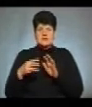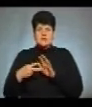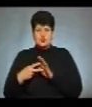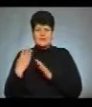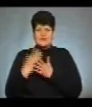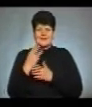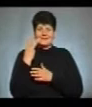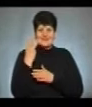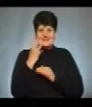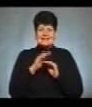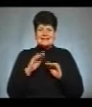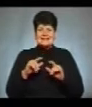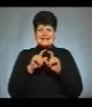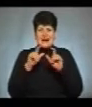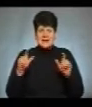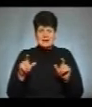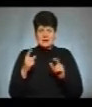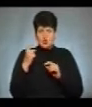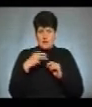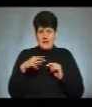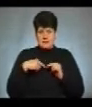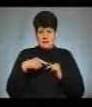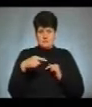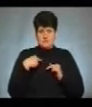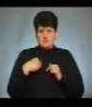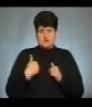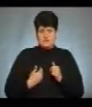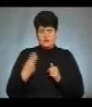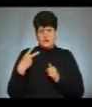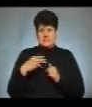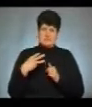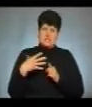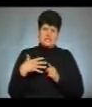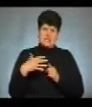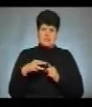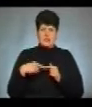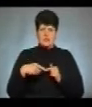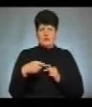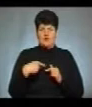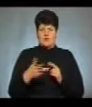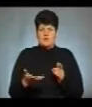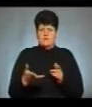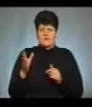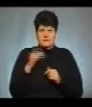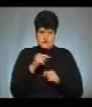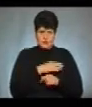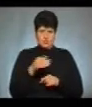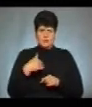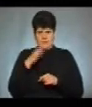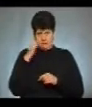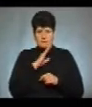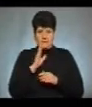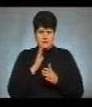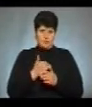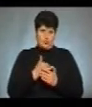буквально 100 метрів від цієї котельні. Ми живемо 20-50 метрів від котельні. І тому ми всі тут є батьки і ми хочемо, щоб